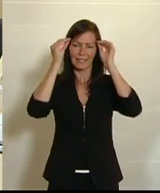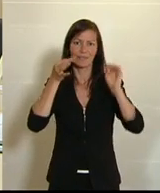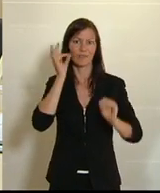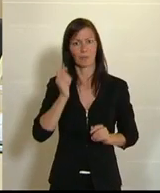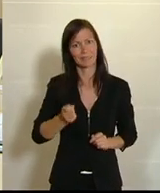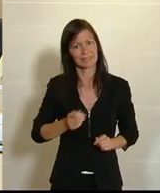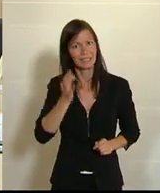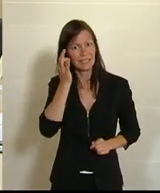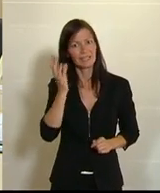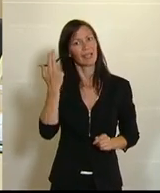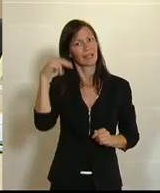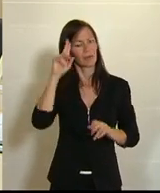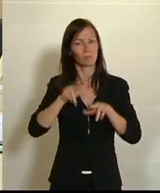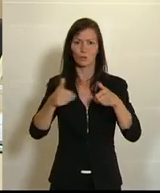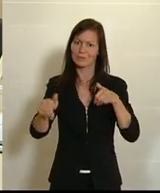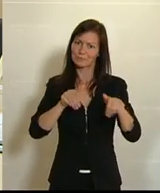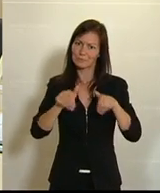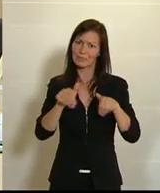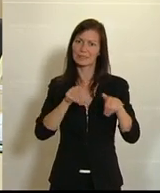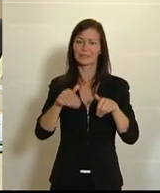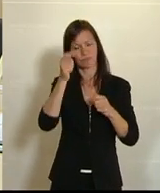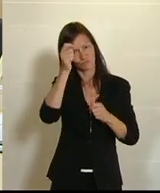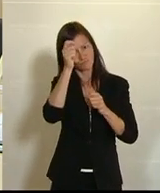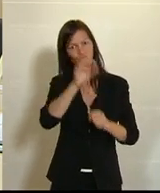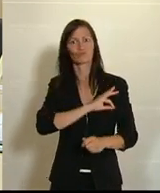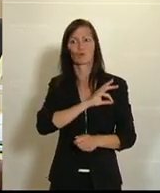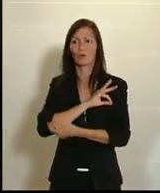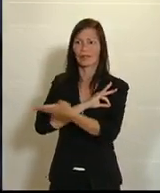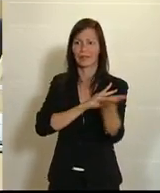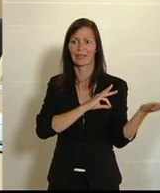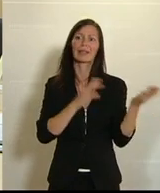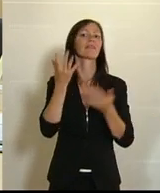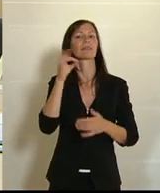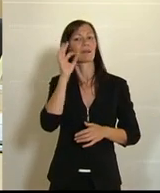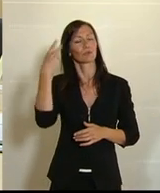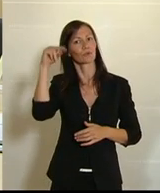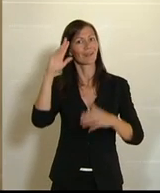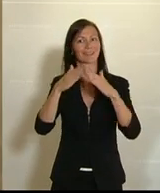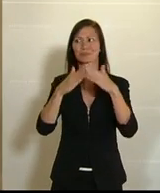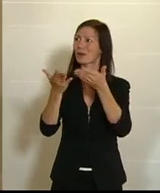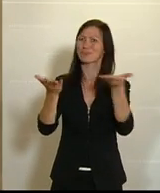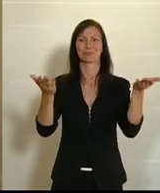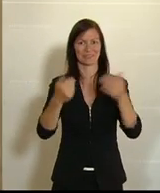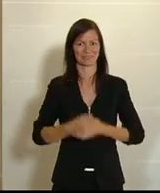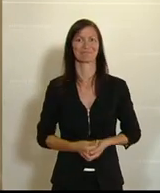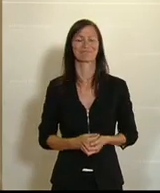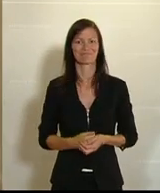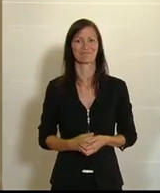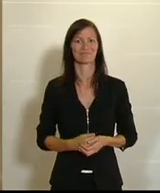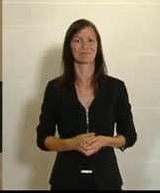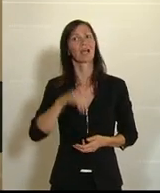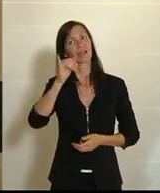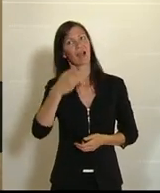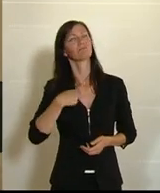Im Wort ist Johann Weber, ÖVP. Kolleginnen und Kollegen, geschätzte Damen und Herren zu Hause. Ja, wir haben schon gehört,